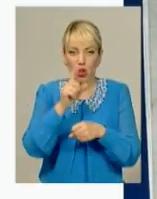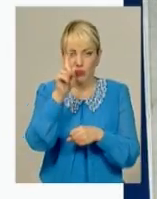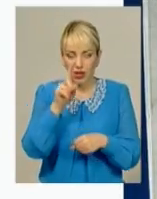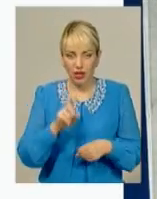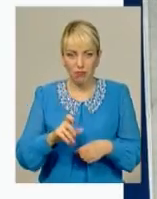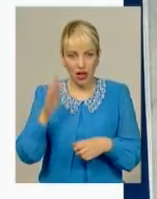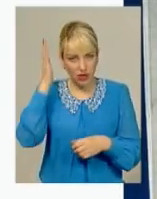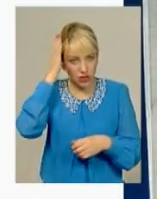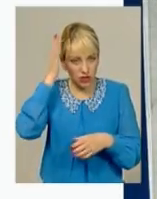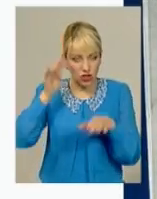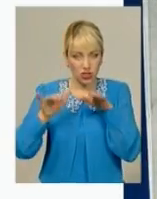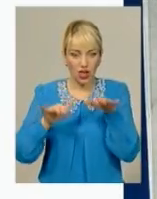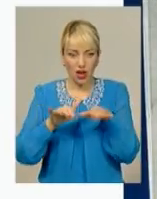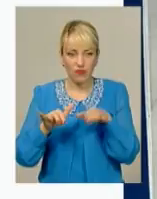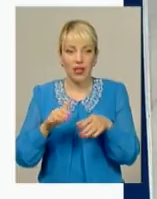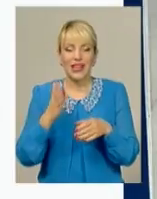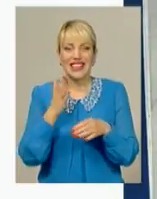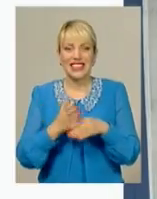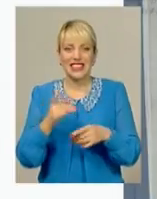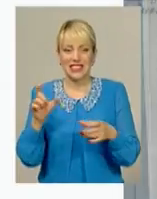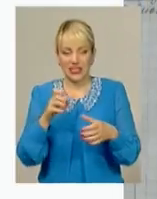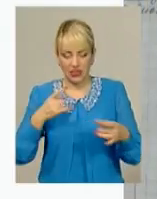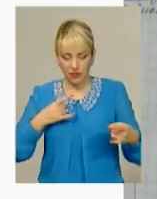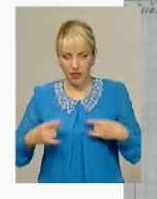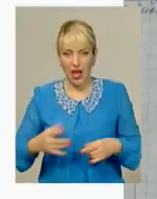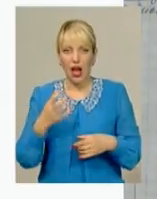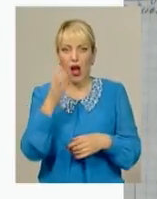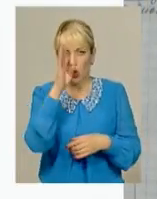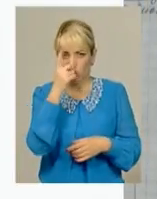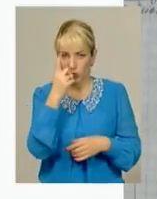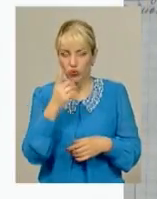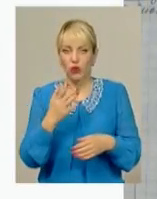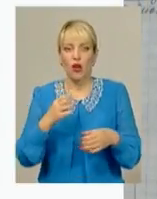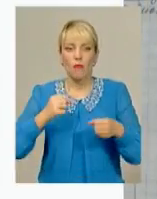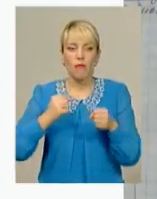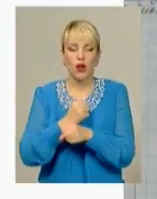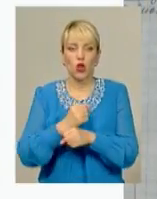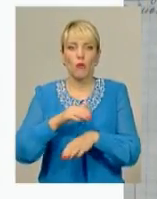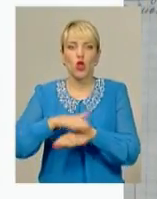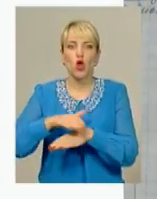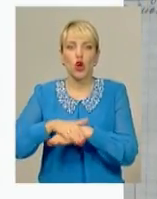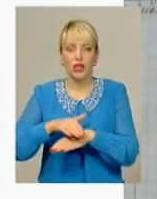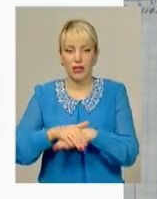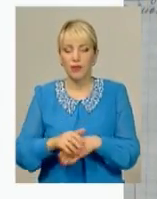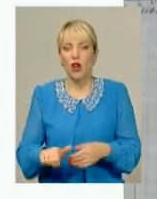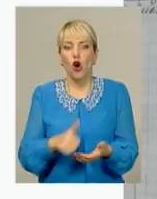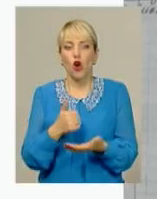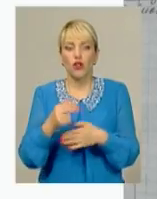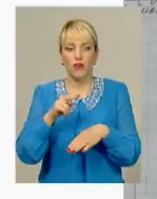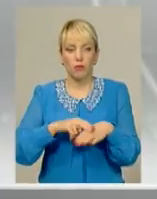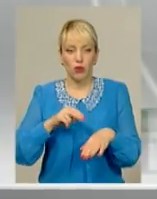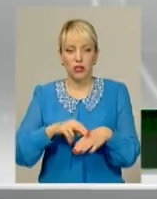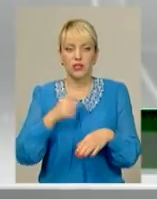черепно-мозгова травма, численні забої м'яких тканин, в одного із хлопців – перелом ноги. У Головному управлінні Нацполіції області коментують